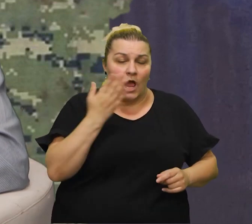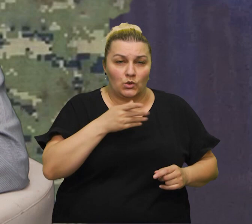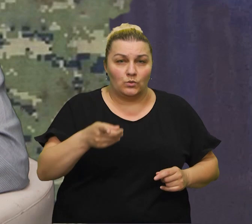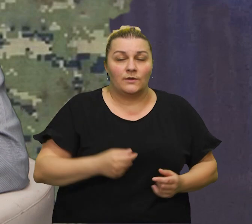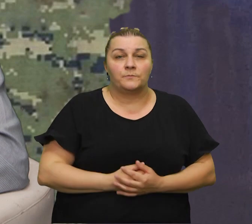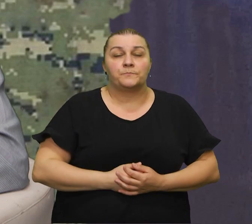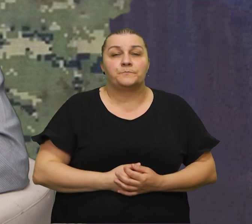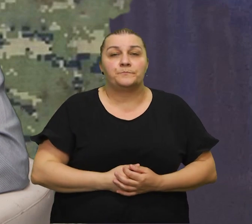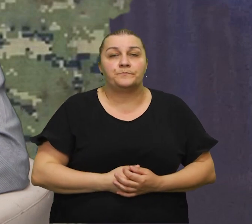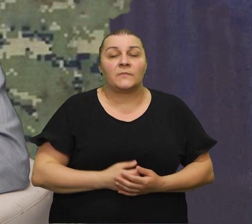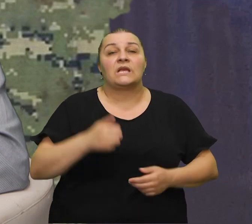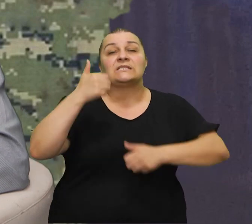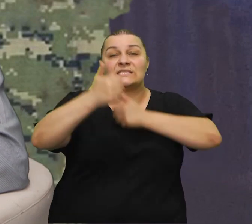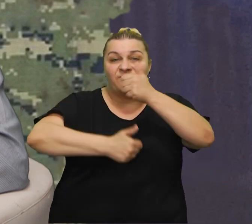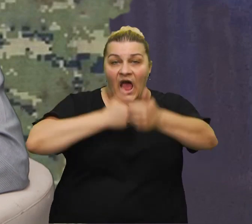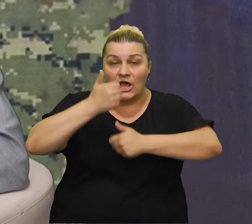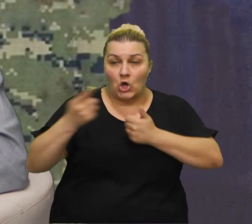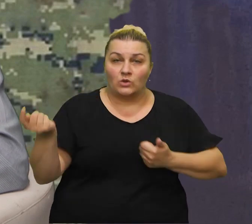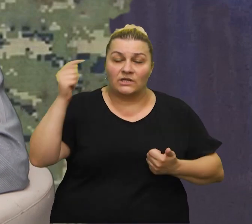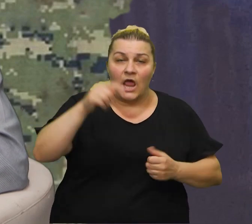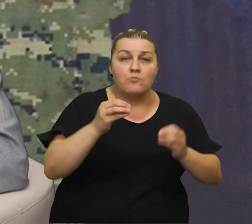dolazite na Banovinu mijenjaju se